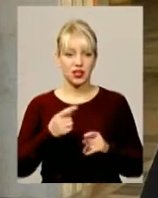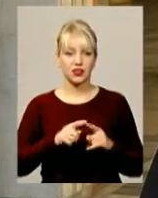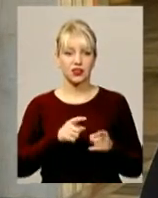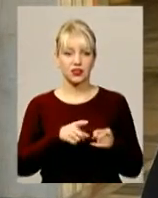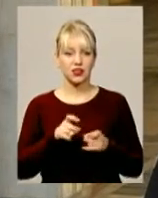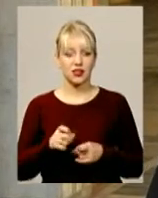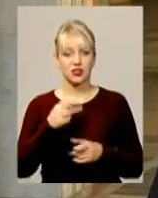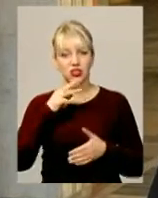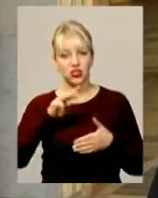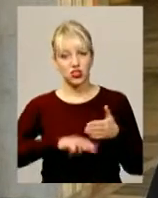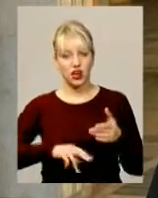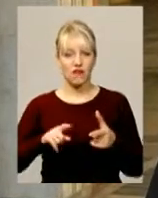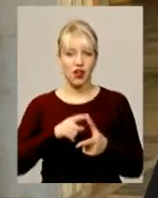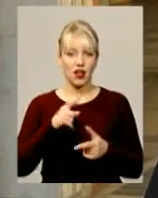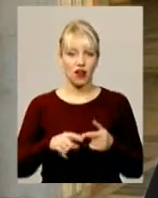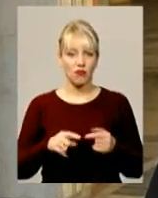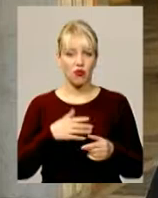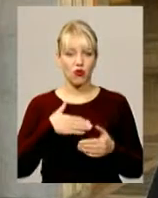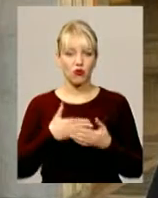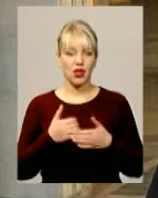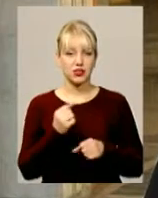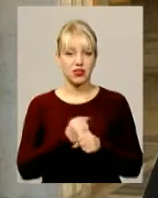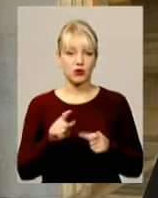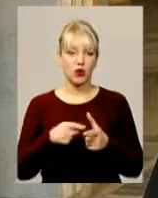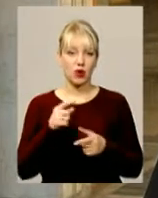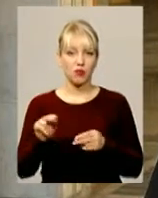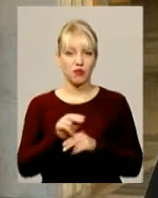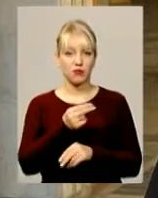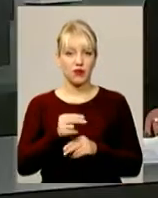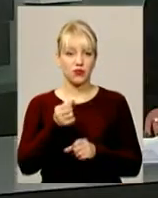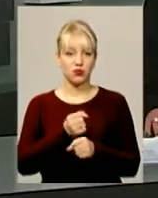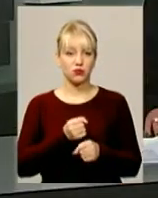собою або штраф, або громадські роботи, або виправні роботи.